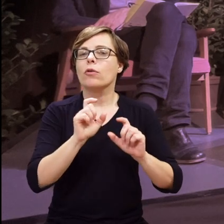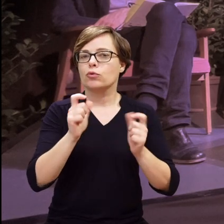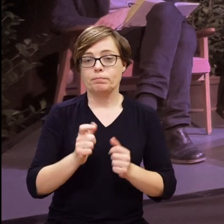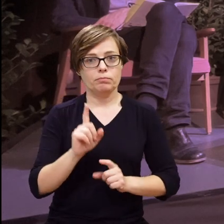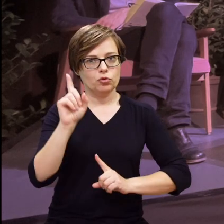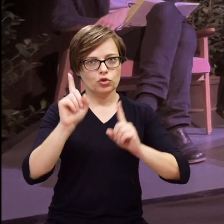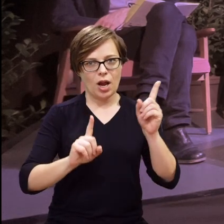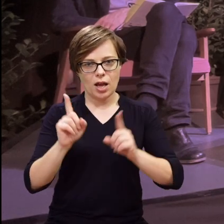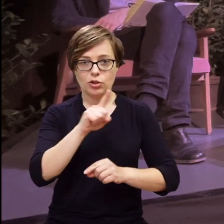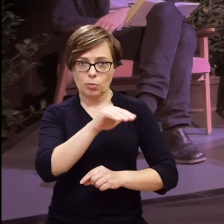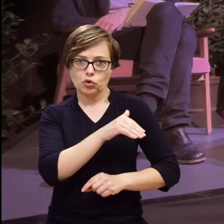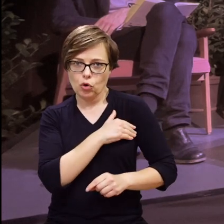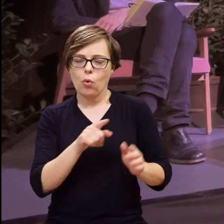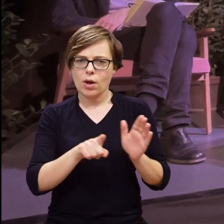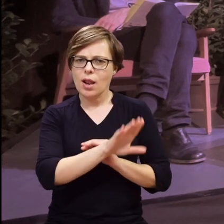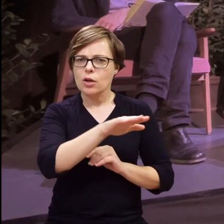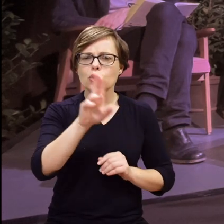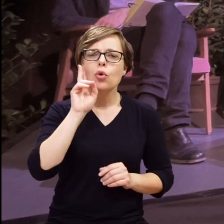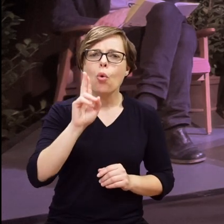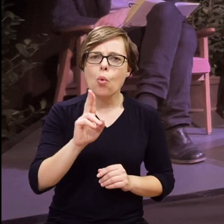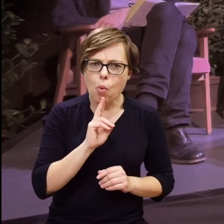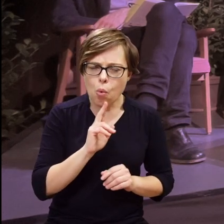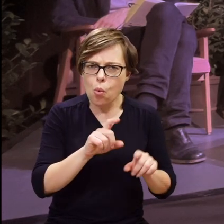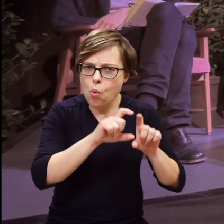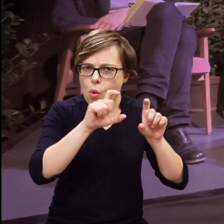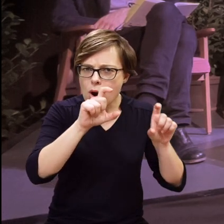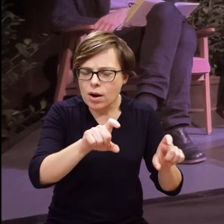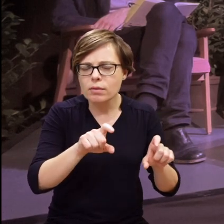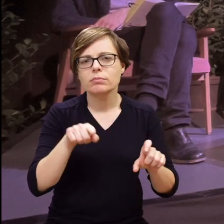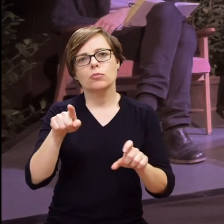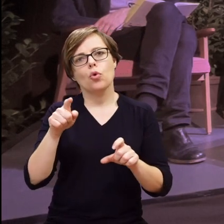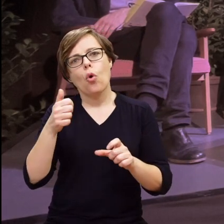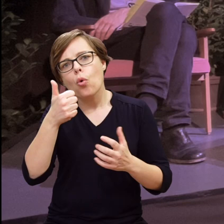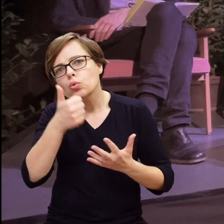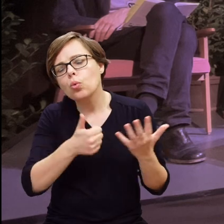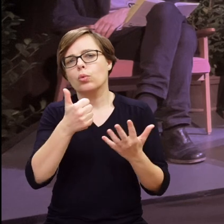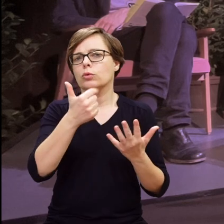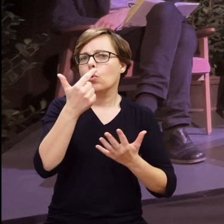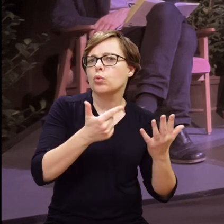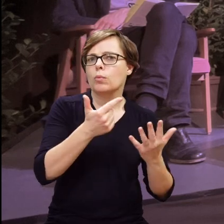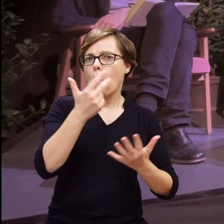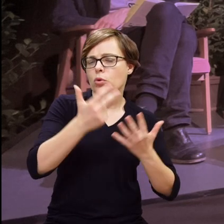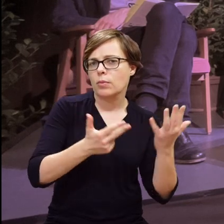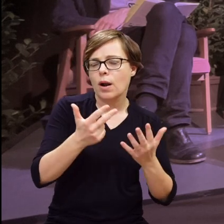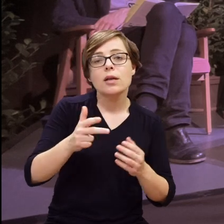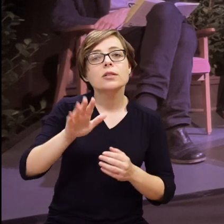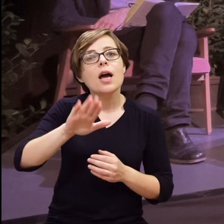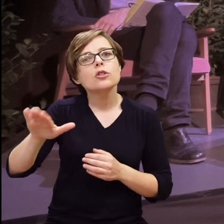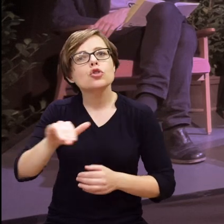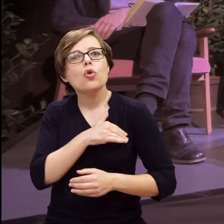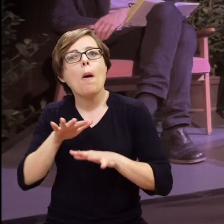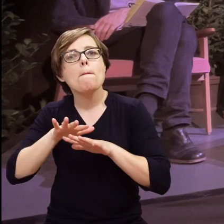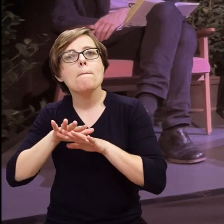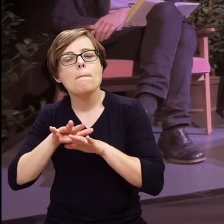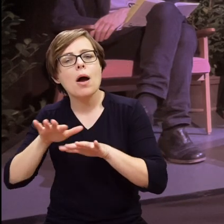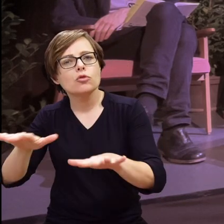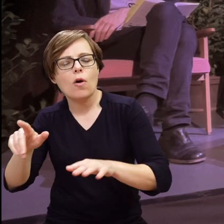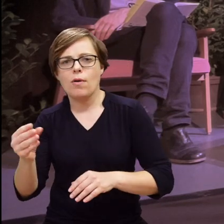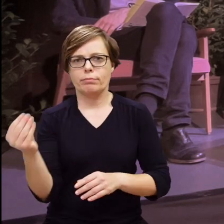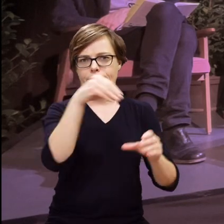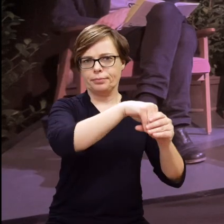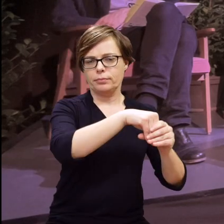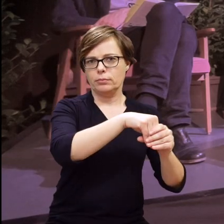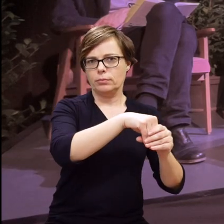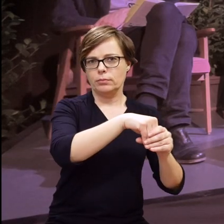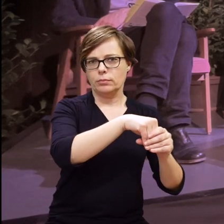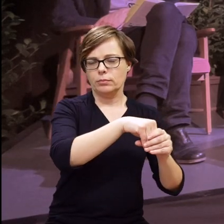ale ona opowiadała o czymś takim, że czasami trafiają do szkoły dla dzieci głuchych w szóstej, siódmej, ósmej klasie dzieci